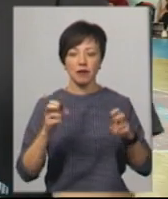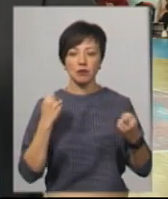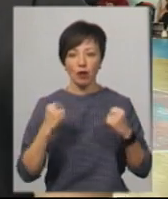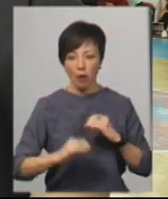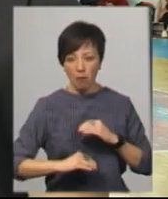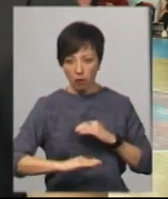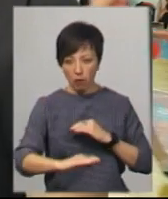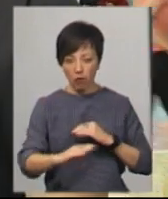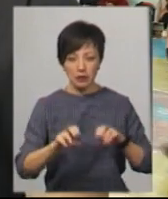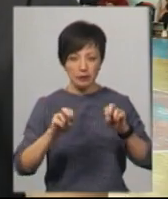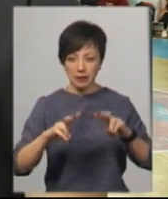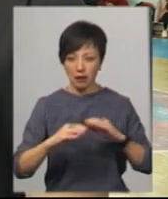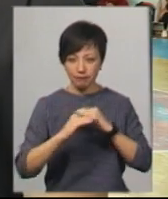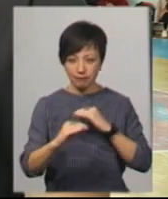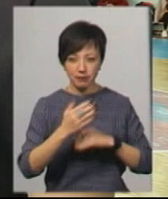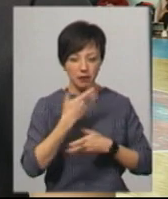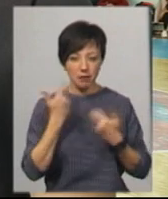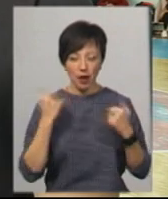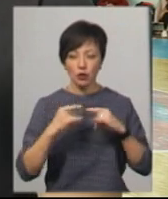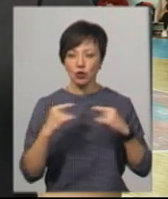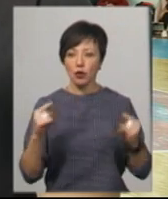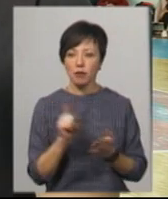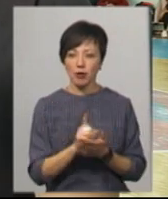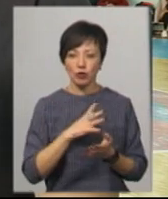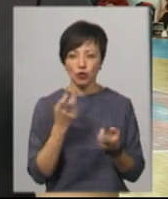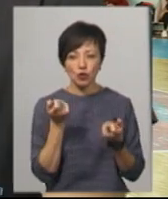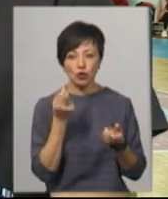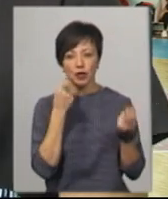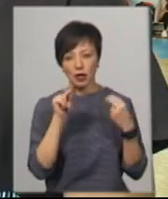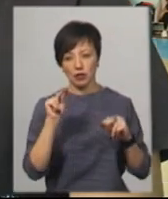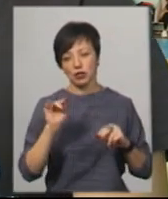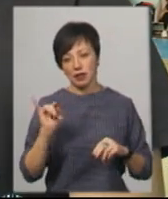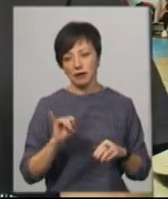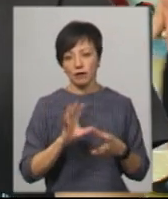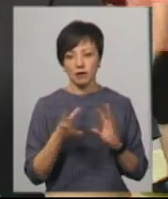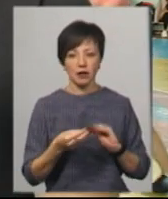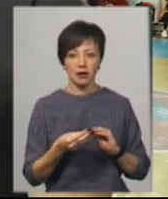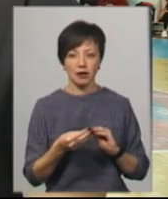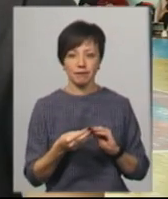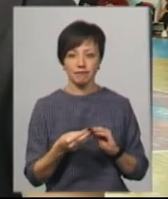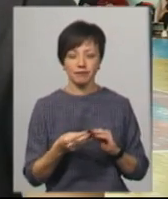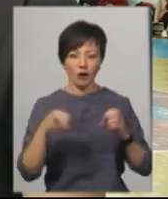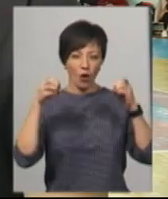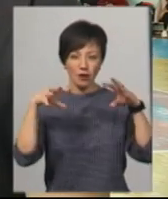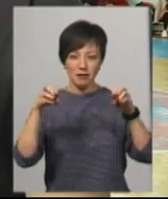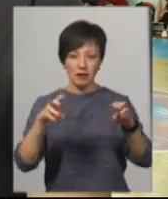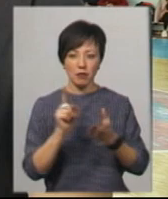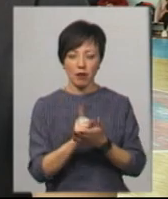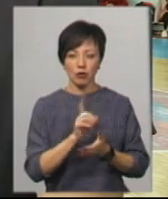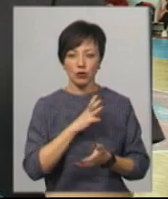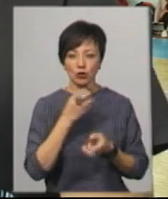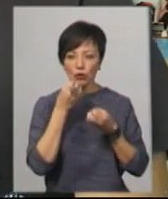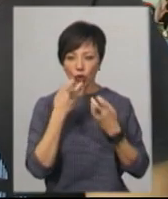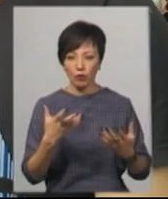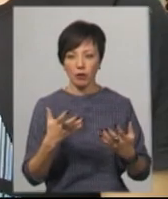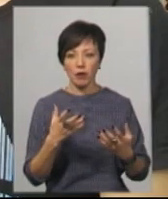пол, нема спеціального покриття. Столи мають бути чуть-чуть краще. Та і так, більше, освітлення ще має хорошо падати,